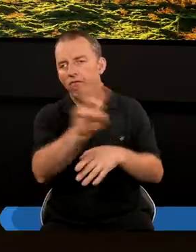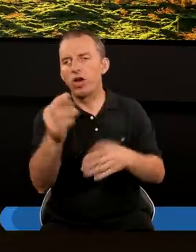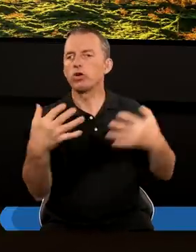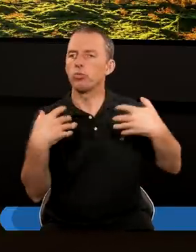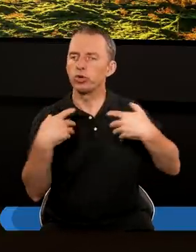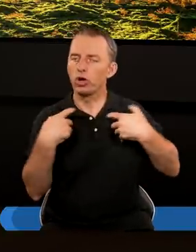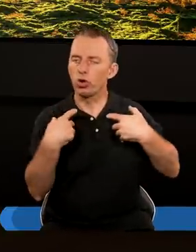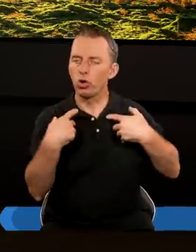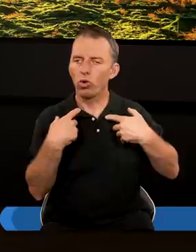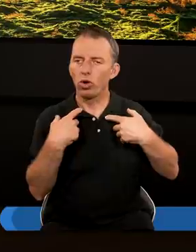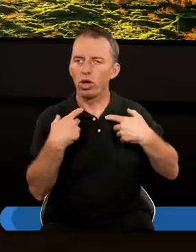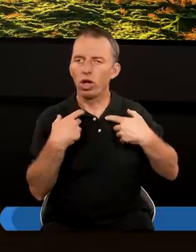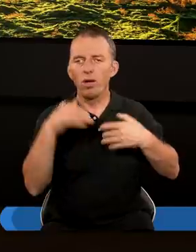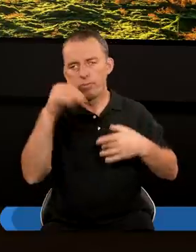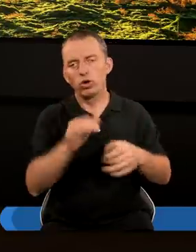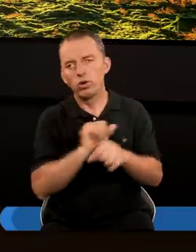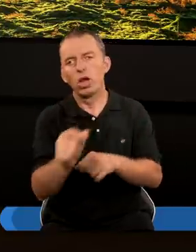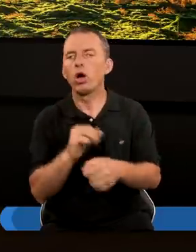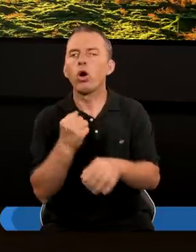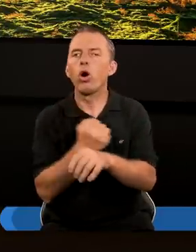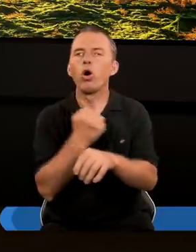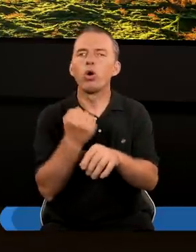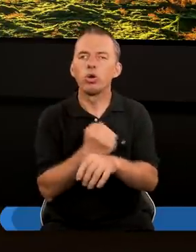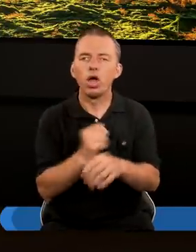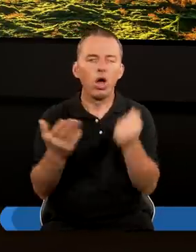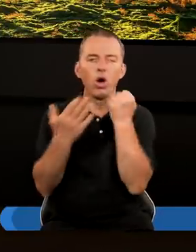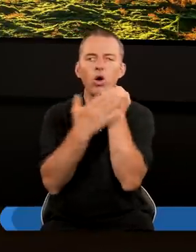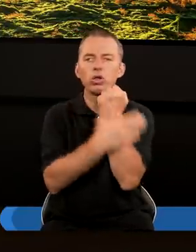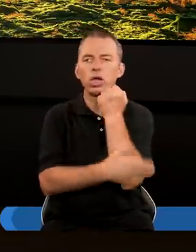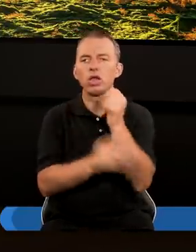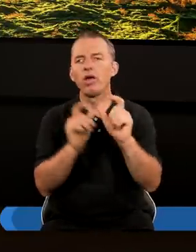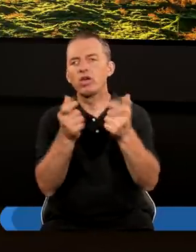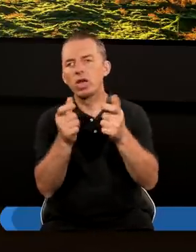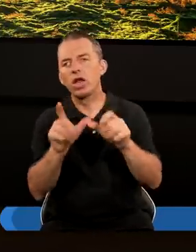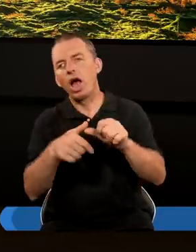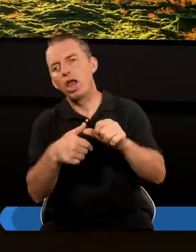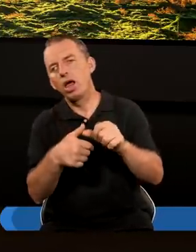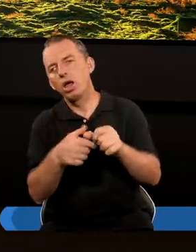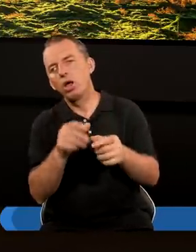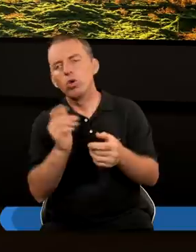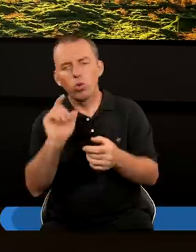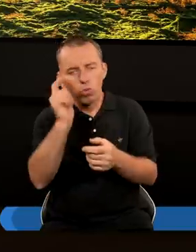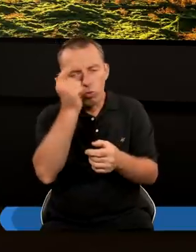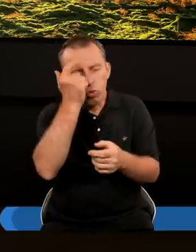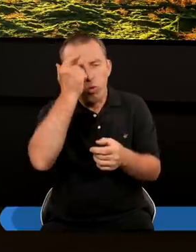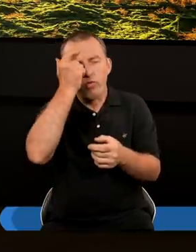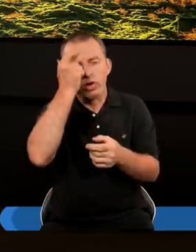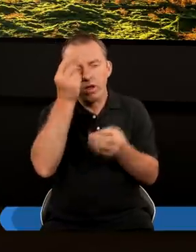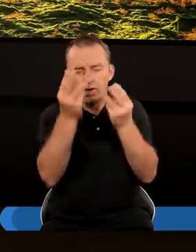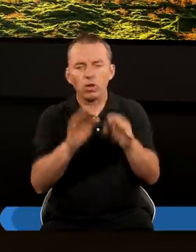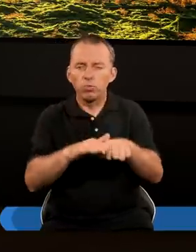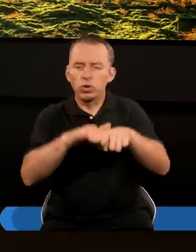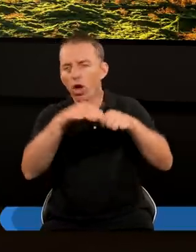w waszym życiu To może nie być koniecznie To ostateczne wydarzenie Ale coś bardzo kluczowego I